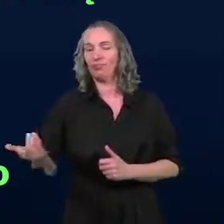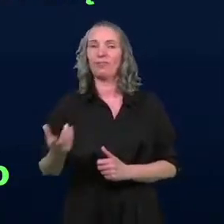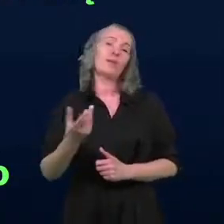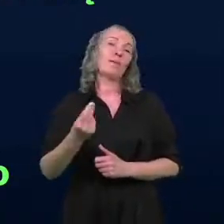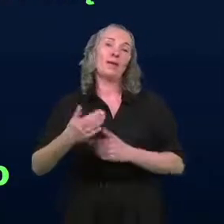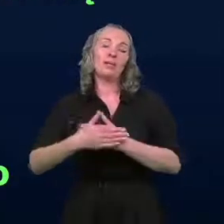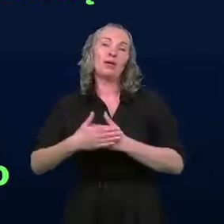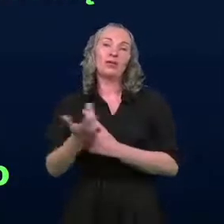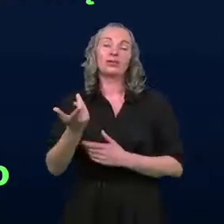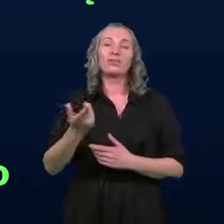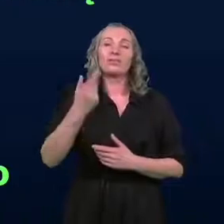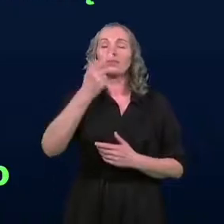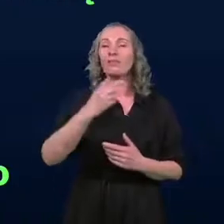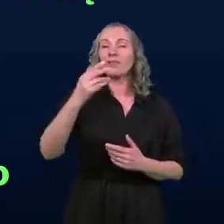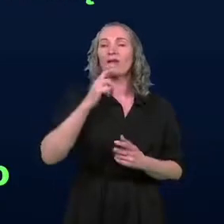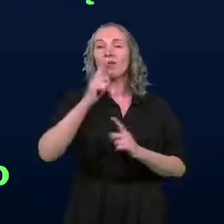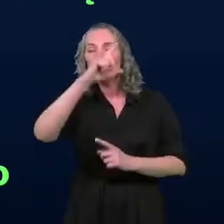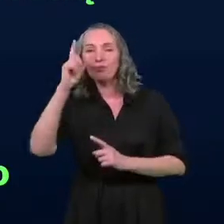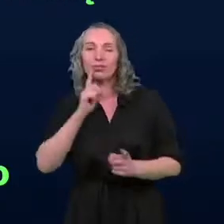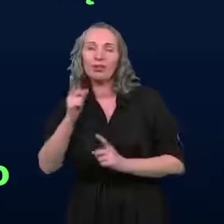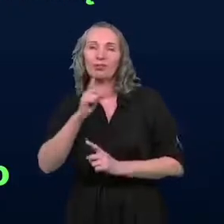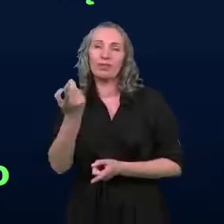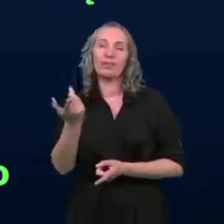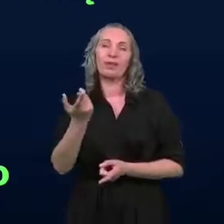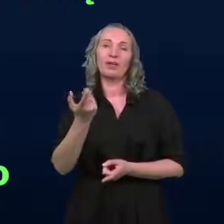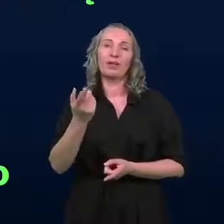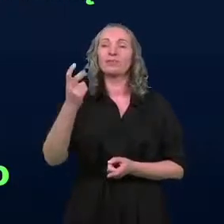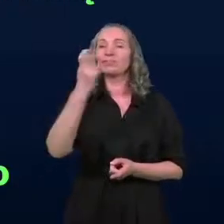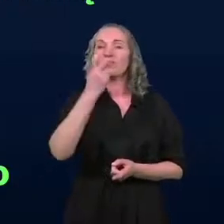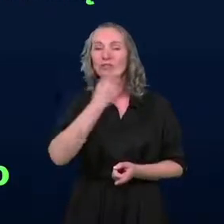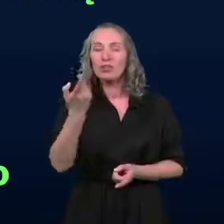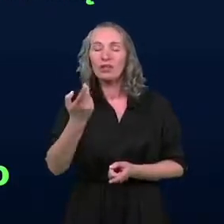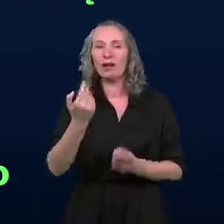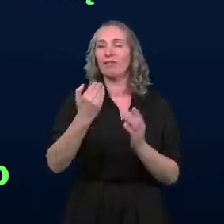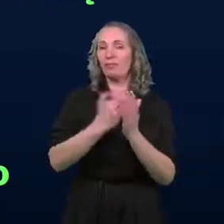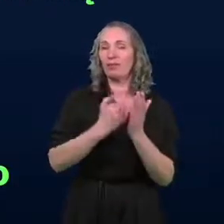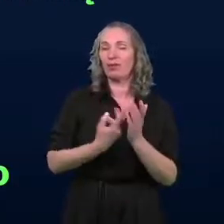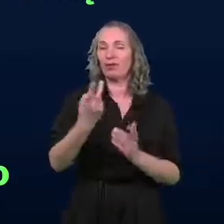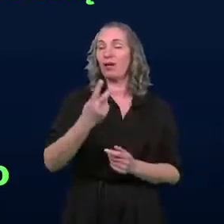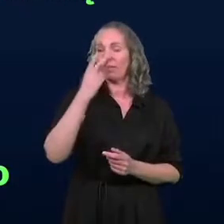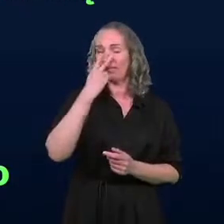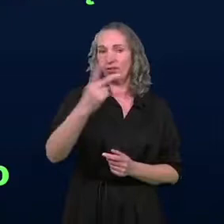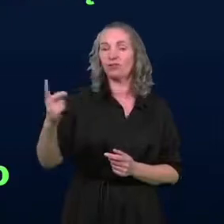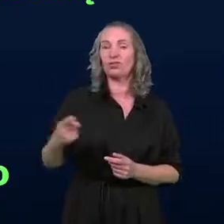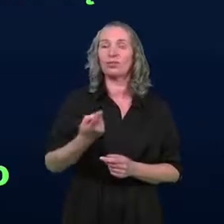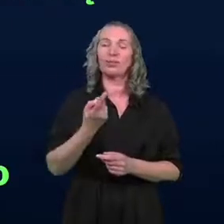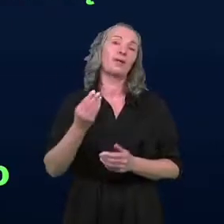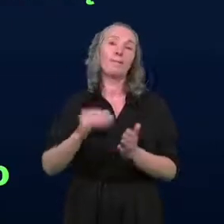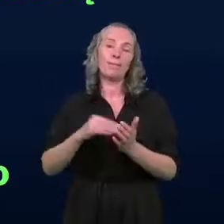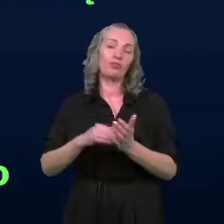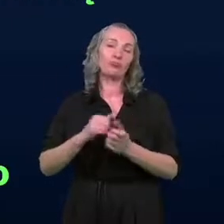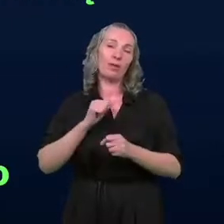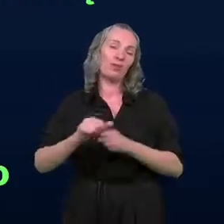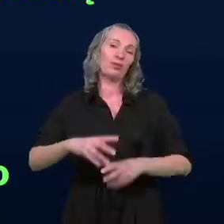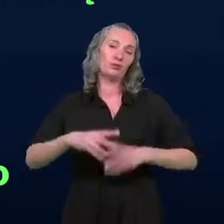prowadzili wśród mieszkańców naszego miasta, po zainteresowaniu tym programem widzimy, że potrzeby są